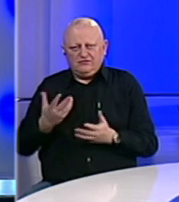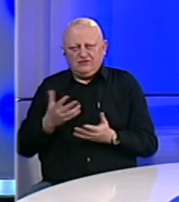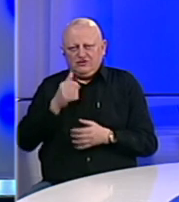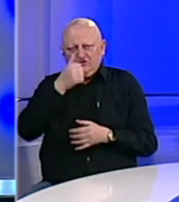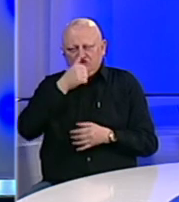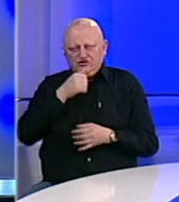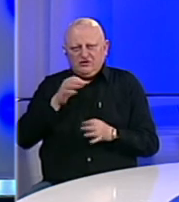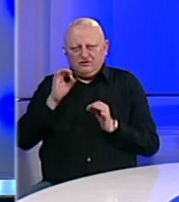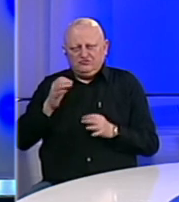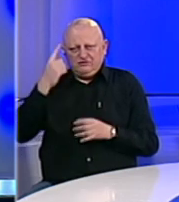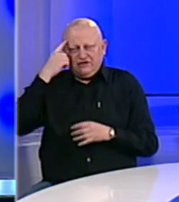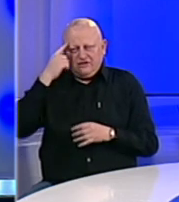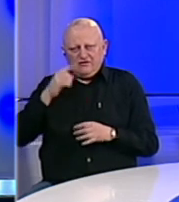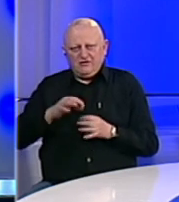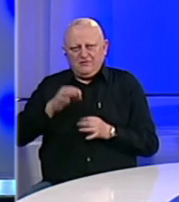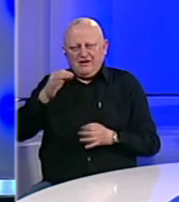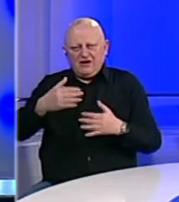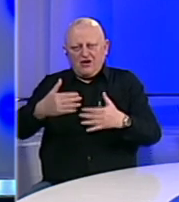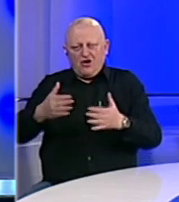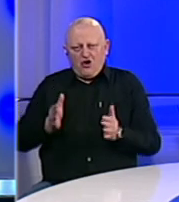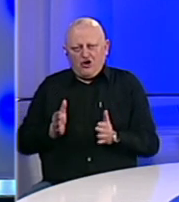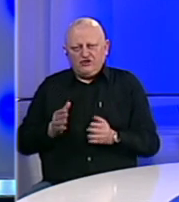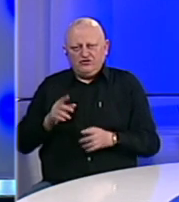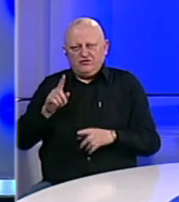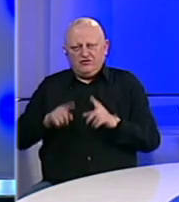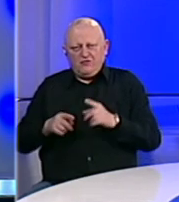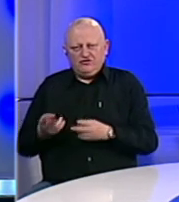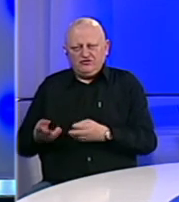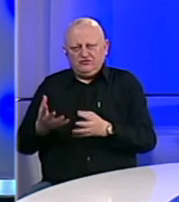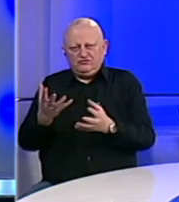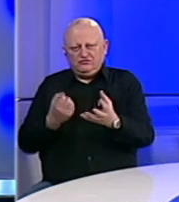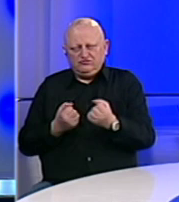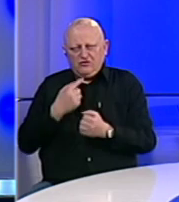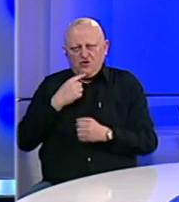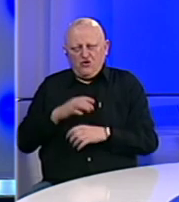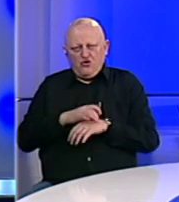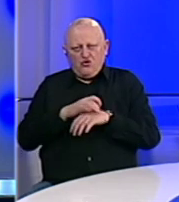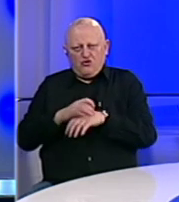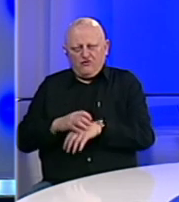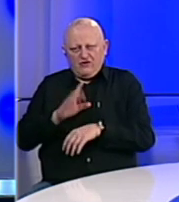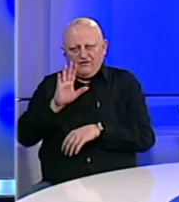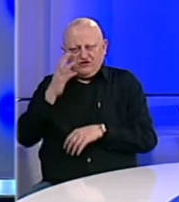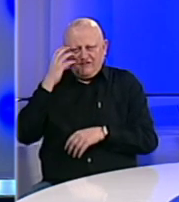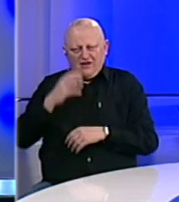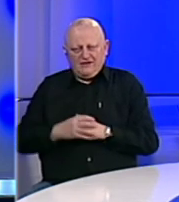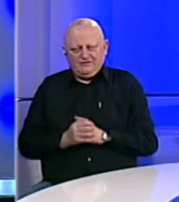šta konkretno znači mjera ograničavanja pojedinačne nabavke koju je uvela empipetska vlada?